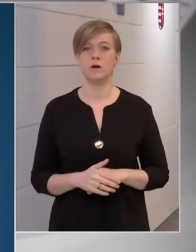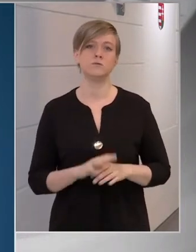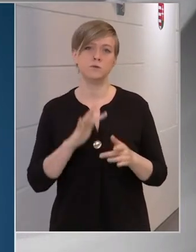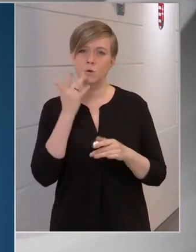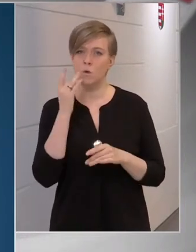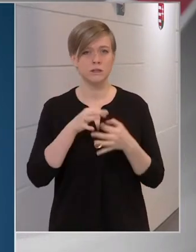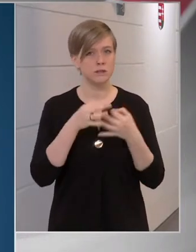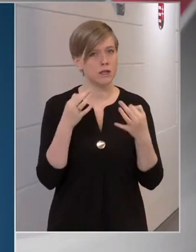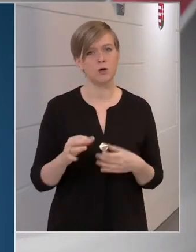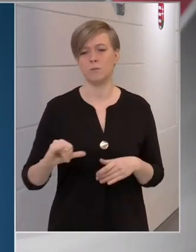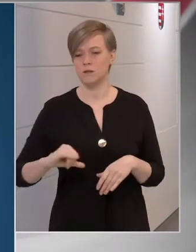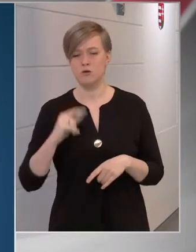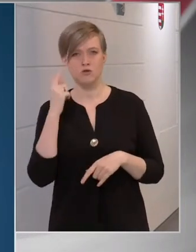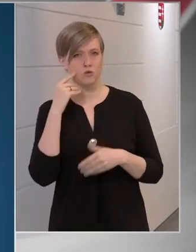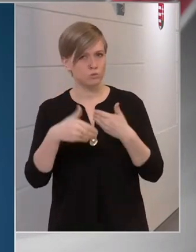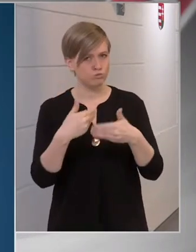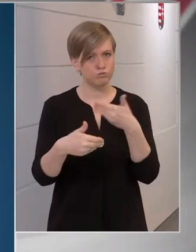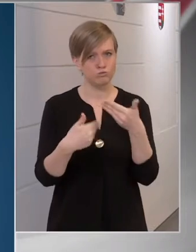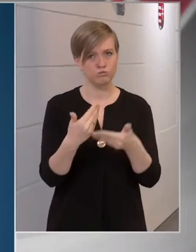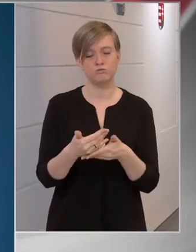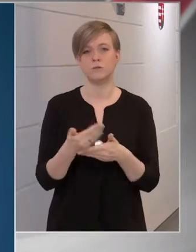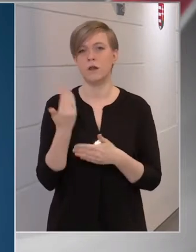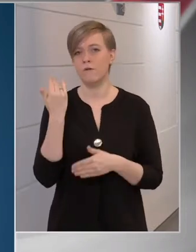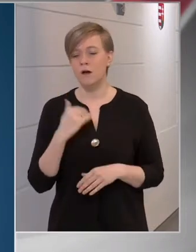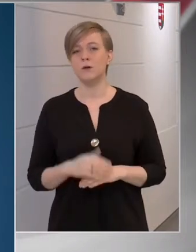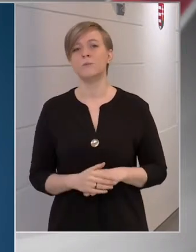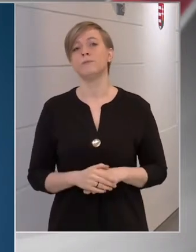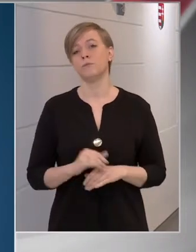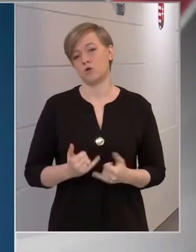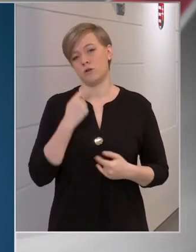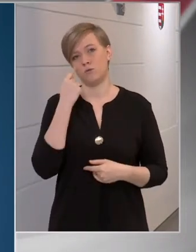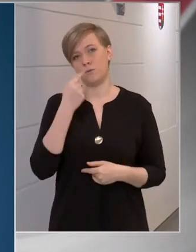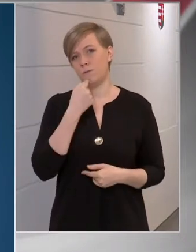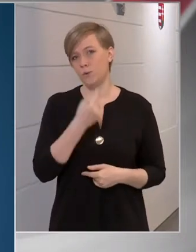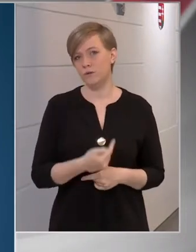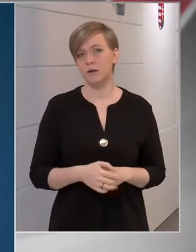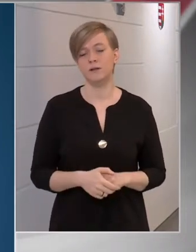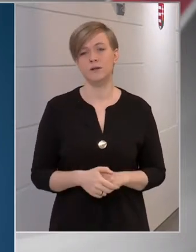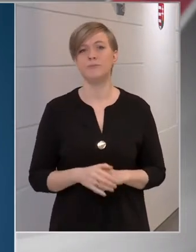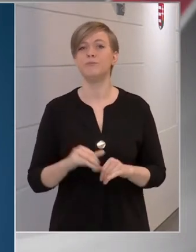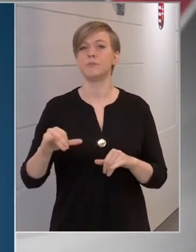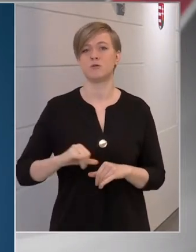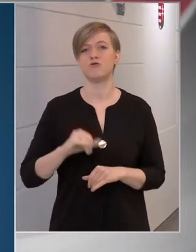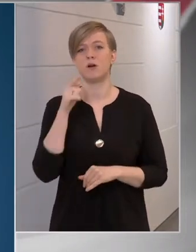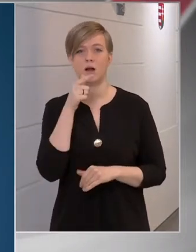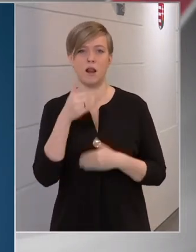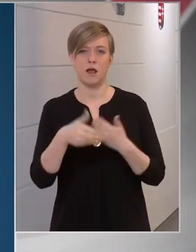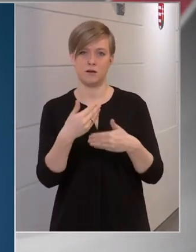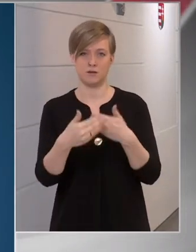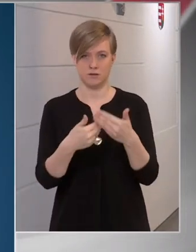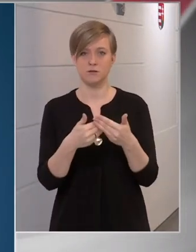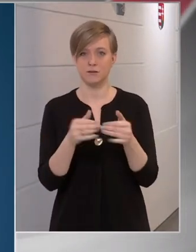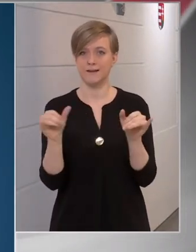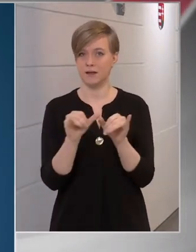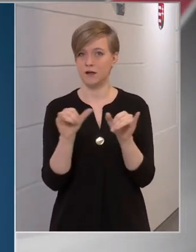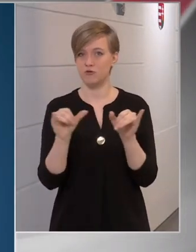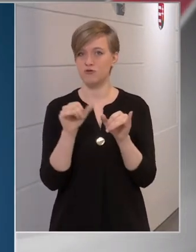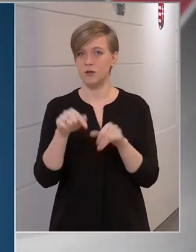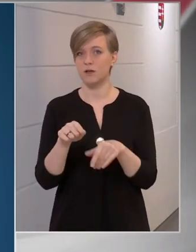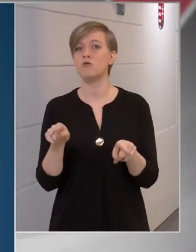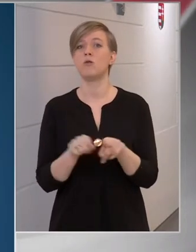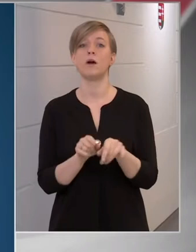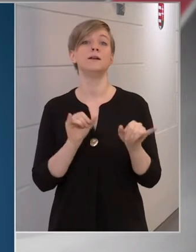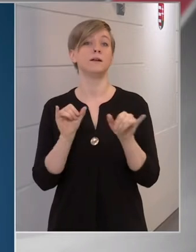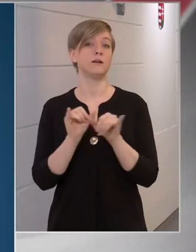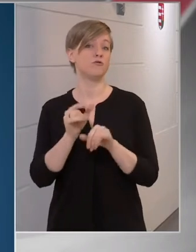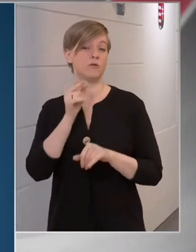biztonságosan le tudtuk vezényelni. Most is azt tudom mondani, hogy biztonságosan le fogjuk tudni vezényelni az érettségit, és olyan